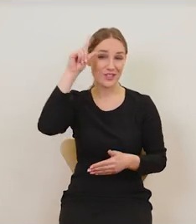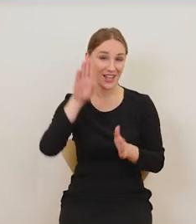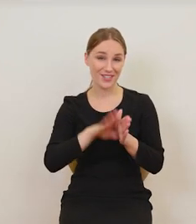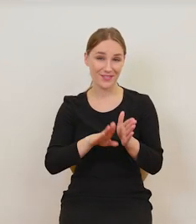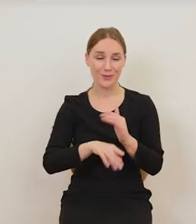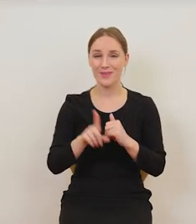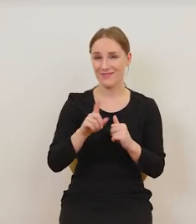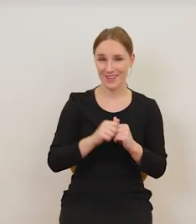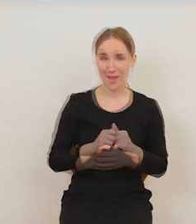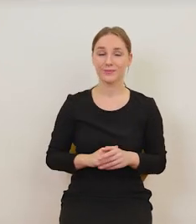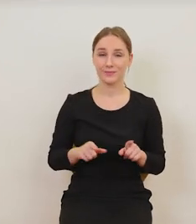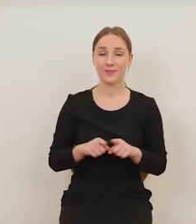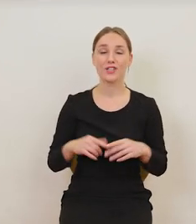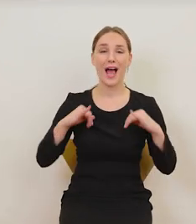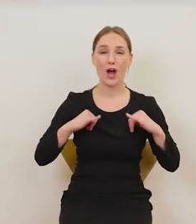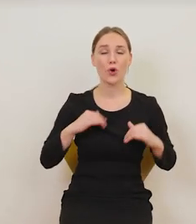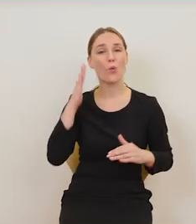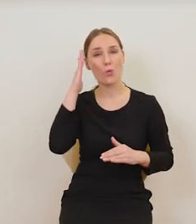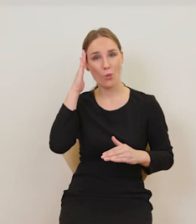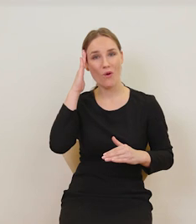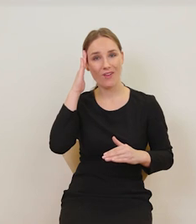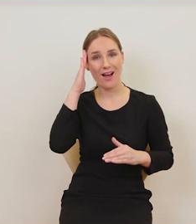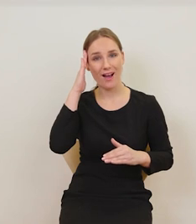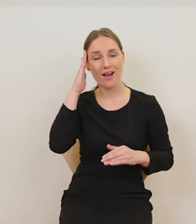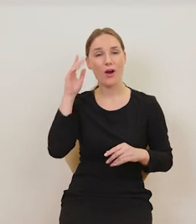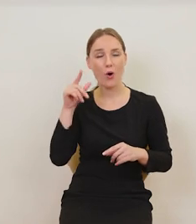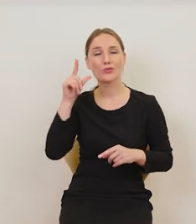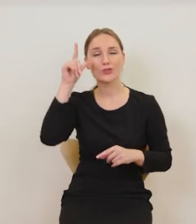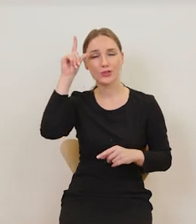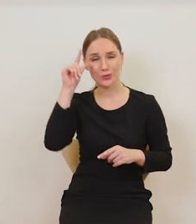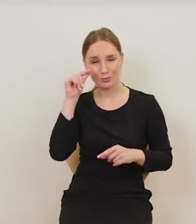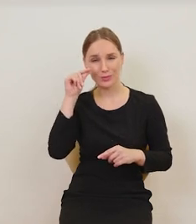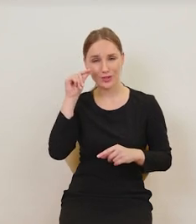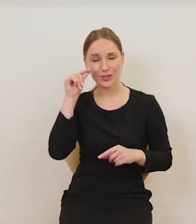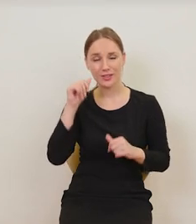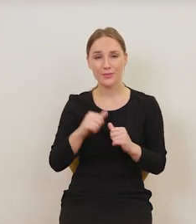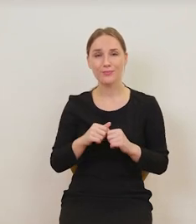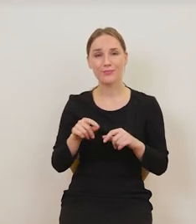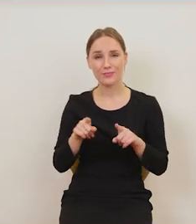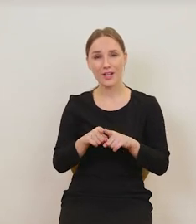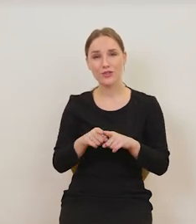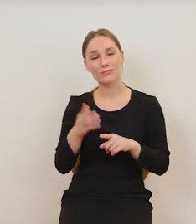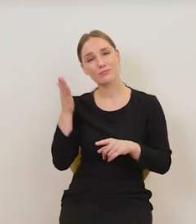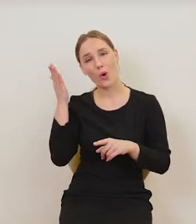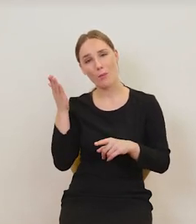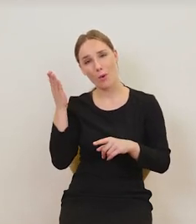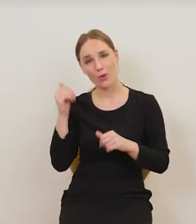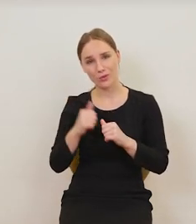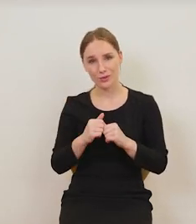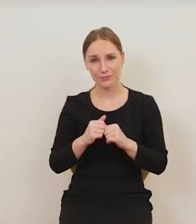I tu znowu koło jego głowy, tu mamy szczegół, śpiący ten cherubinek i znowu